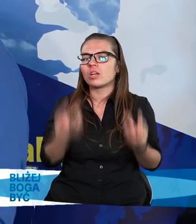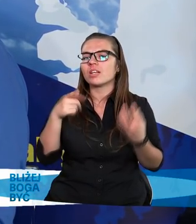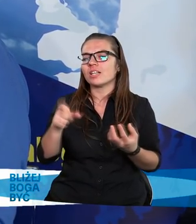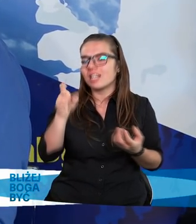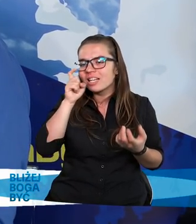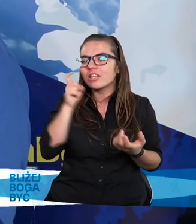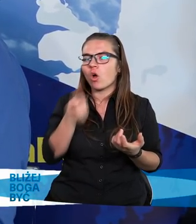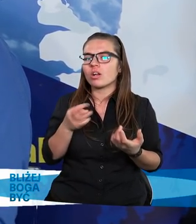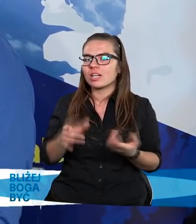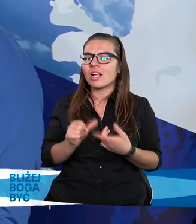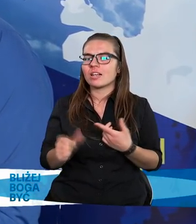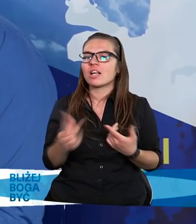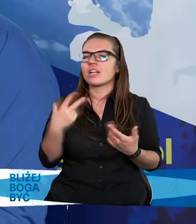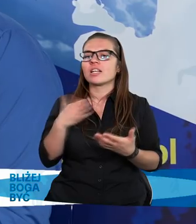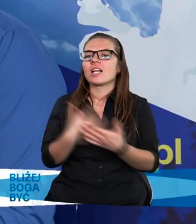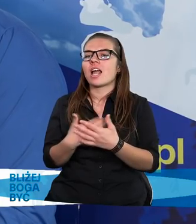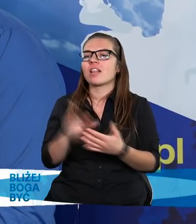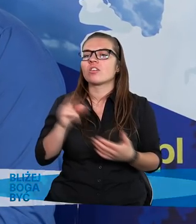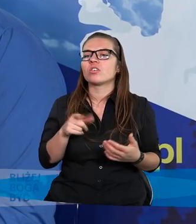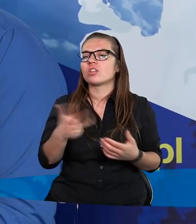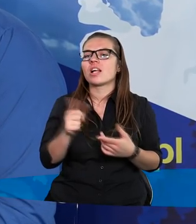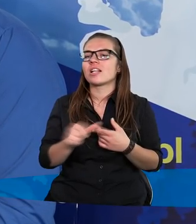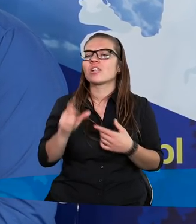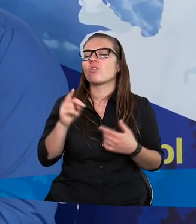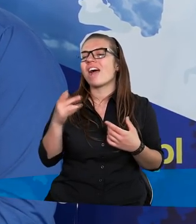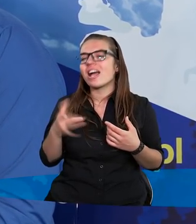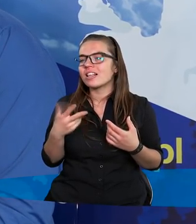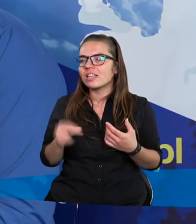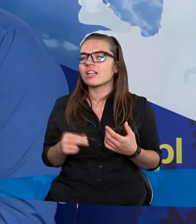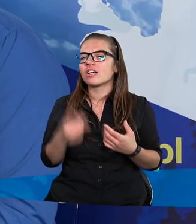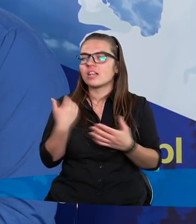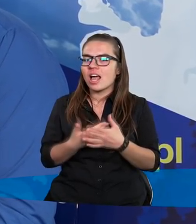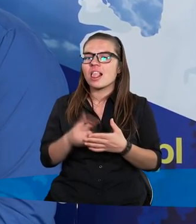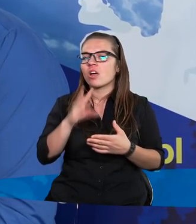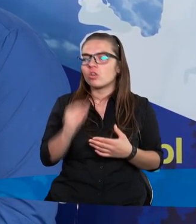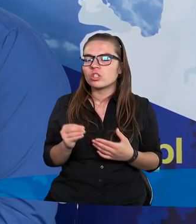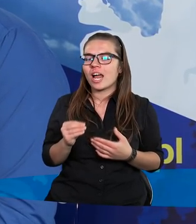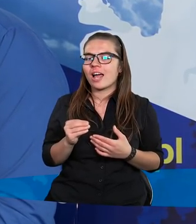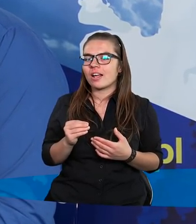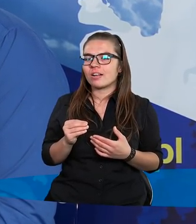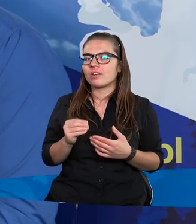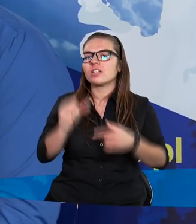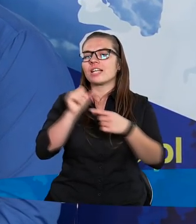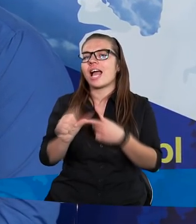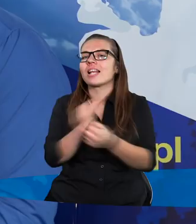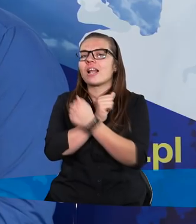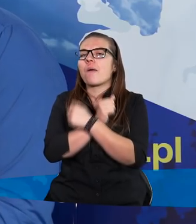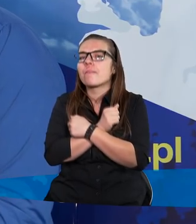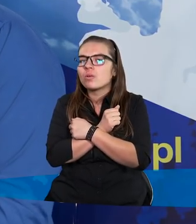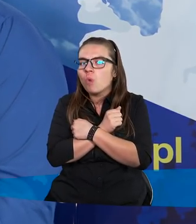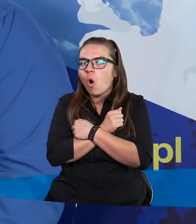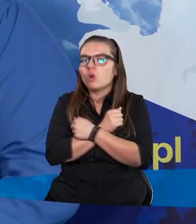istoty, ale nie dlatego, że nie jest suwerenny, tylko dlatego, że jest miłością.